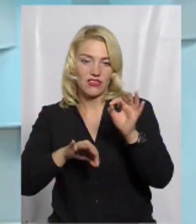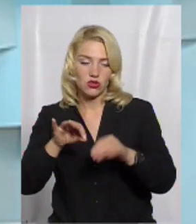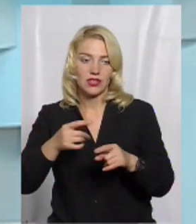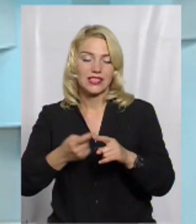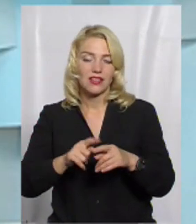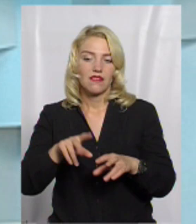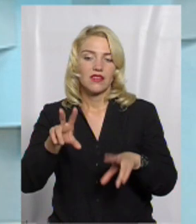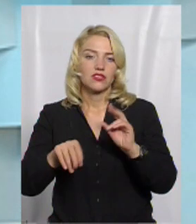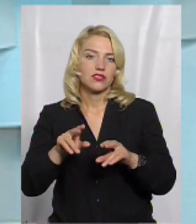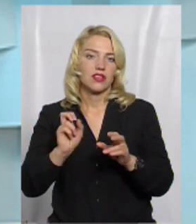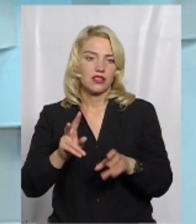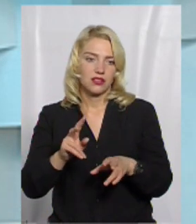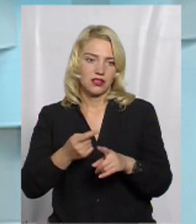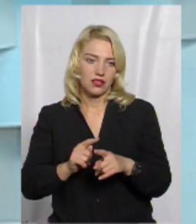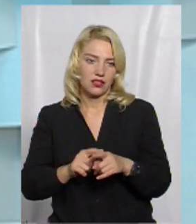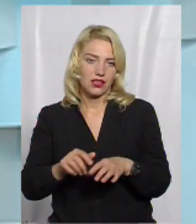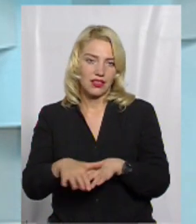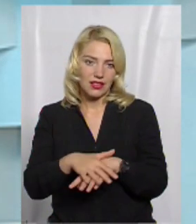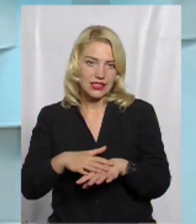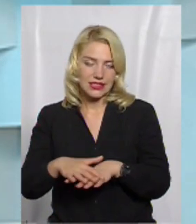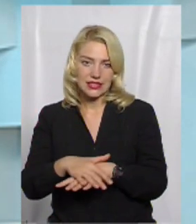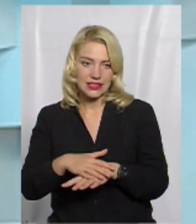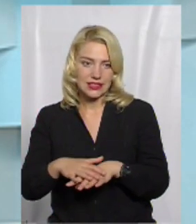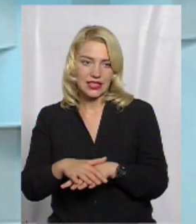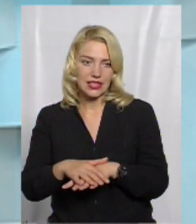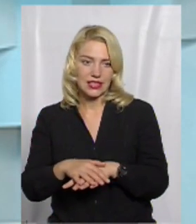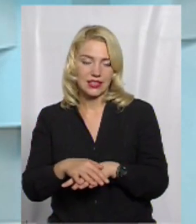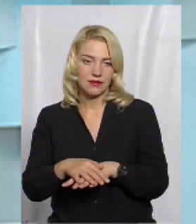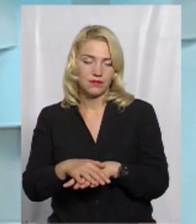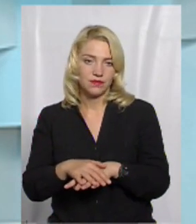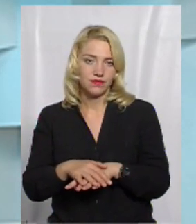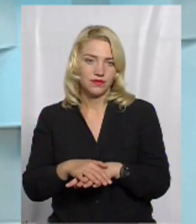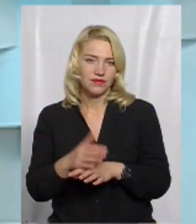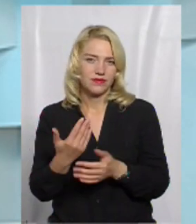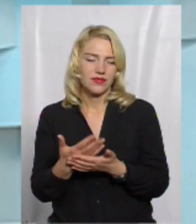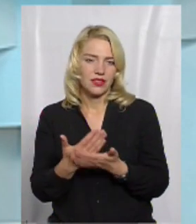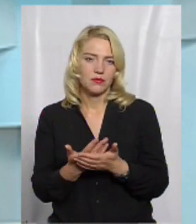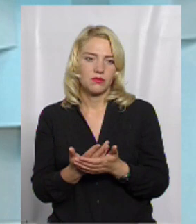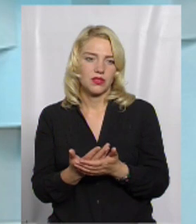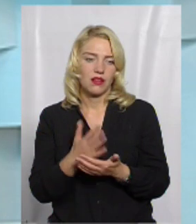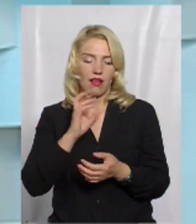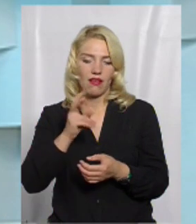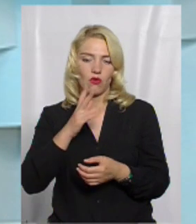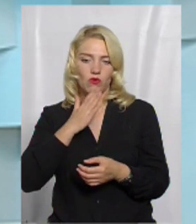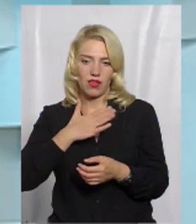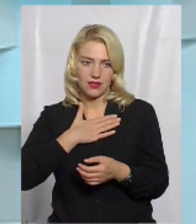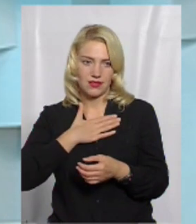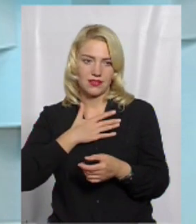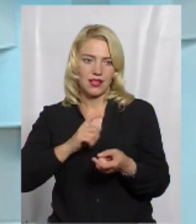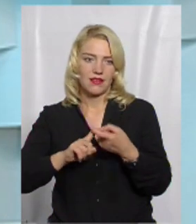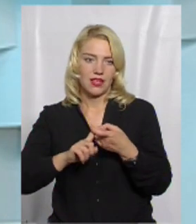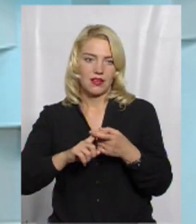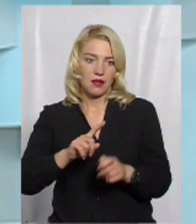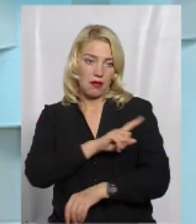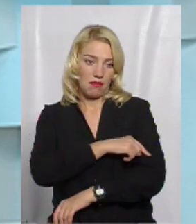все-таки декретована група населення, така, як наразі в нашій інфекційній лікарні. Весь